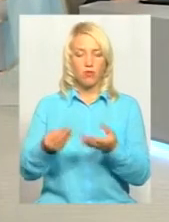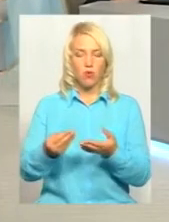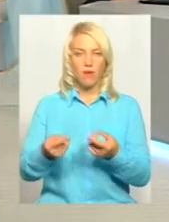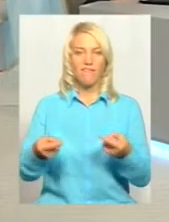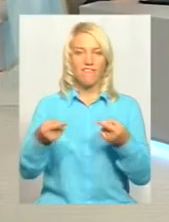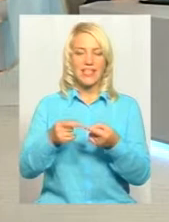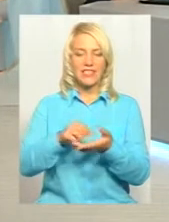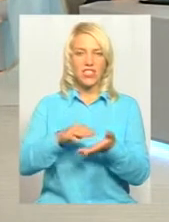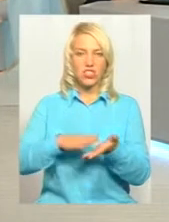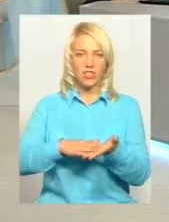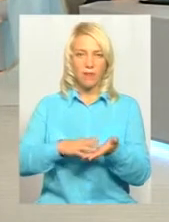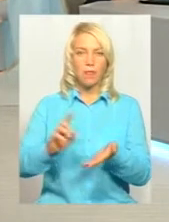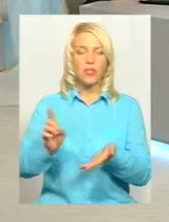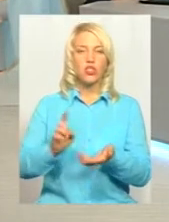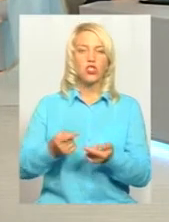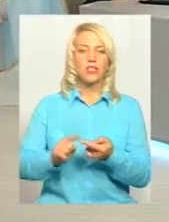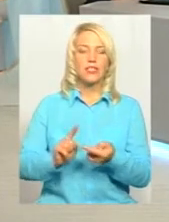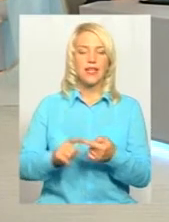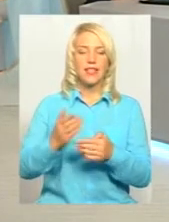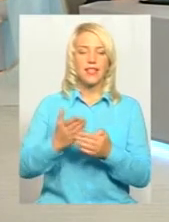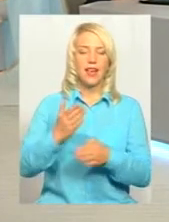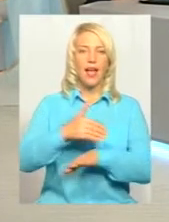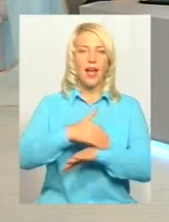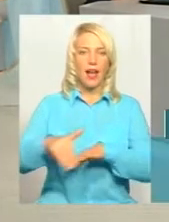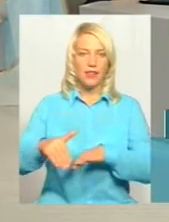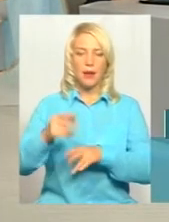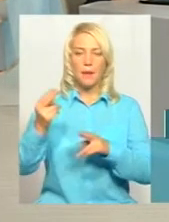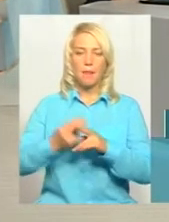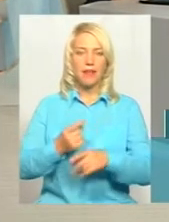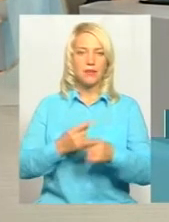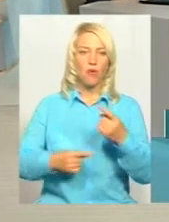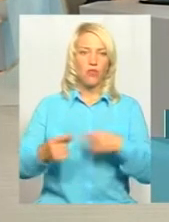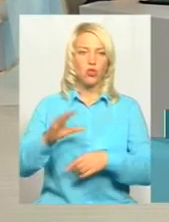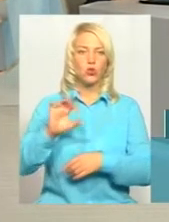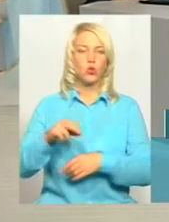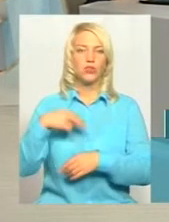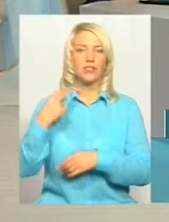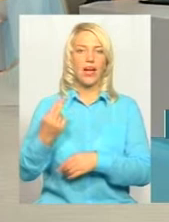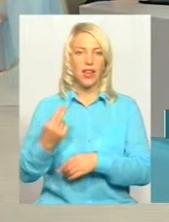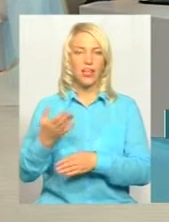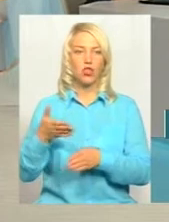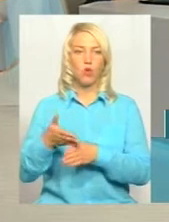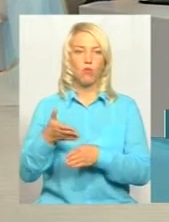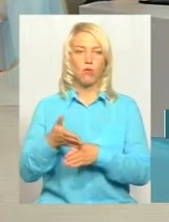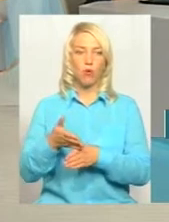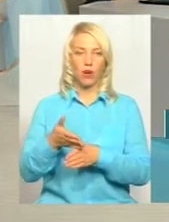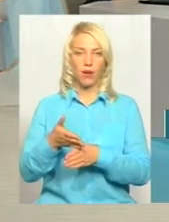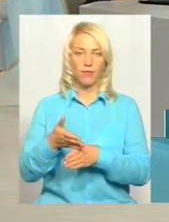це є адресна, безповоротня, соціальна допомога